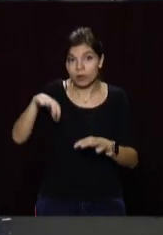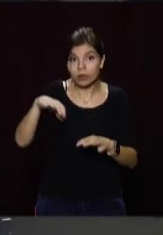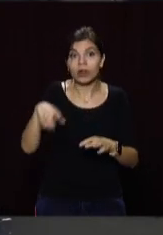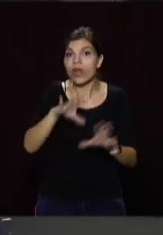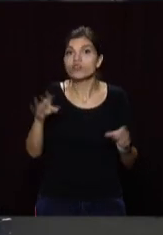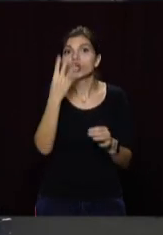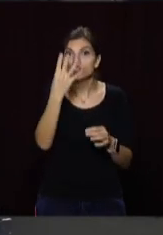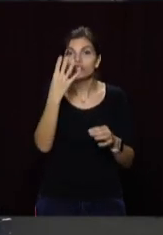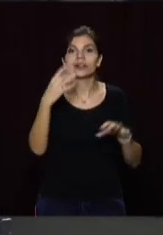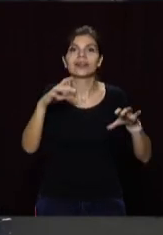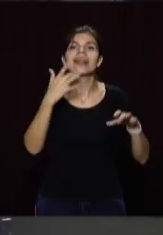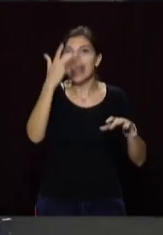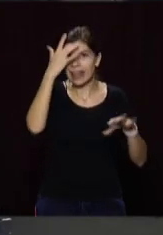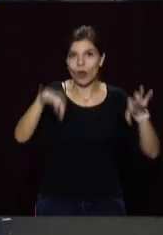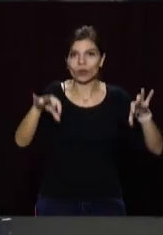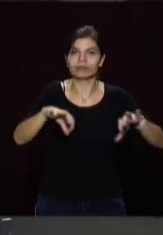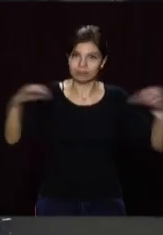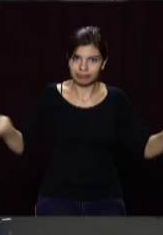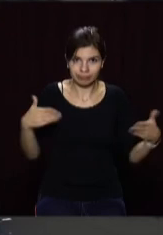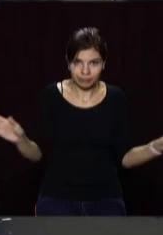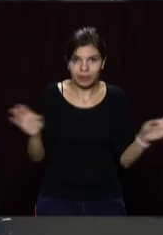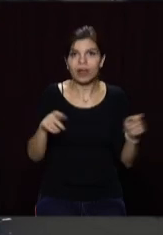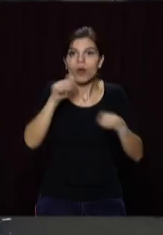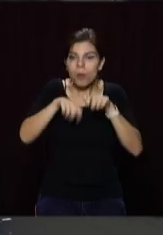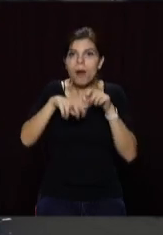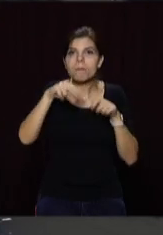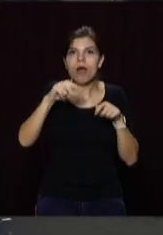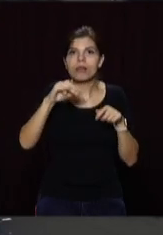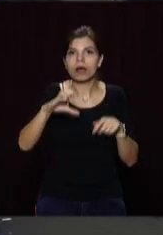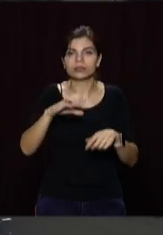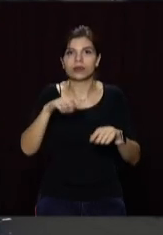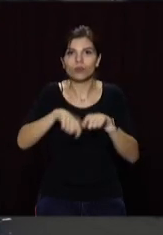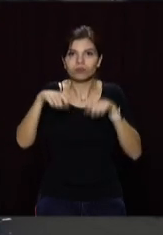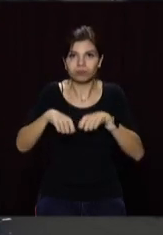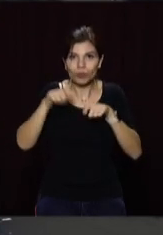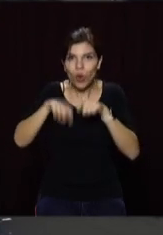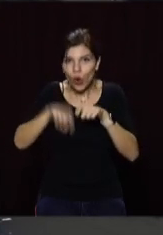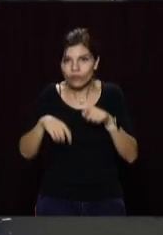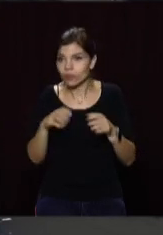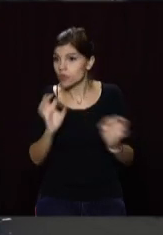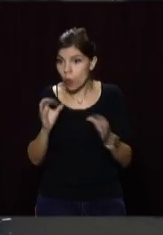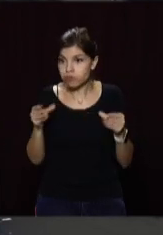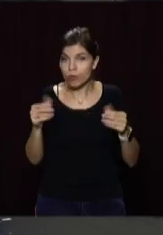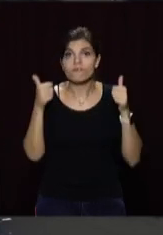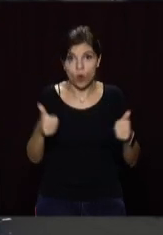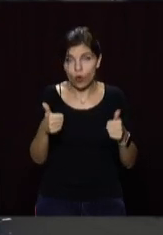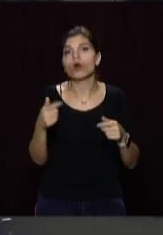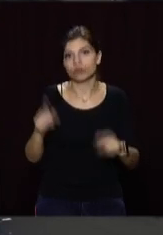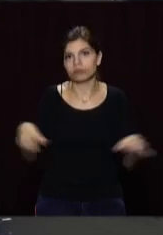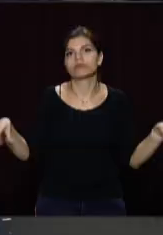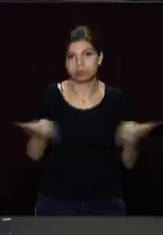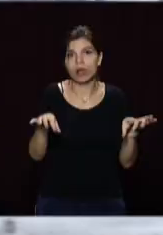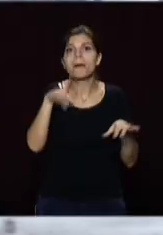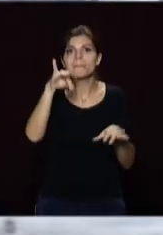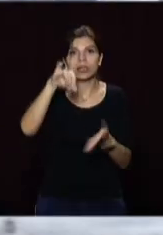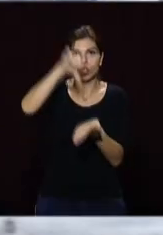розбуваються всі 4 літні шини, а буваються зимні, вони балансуються, прикручуються до автомобілю і затягуються колеса тільки